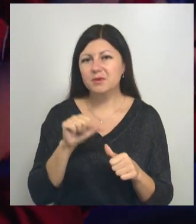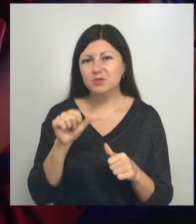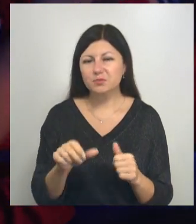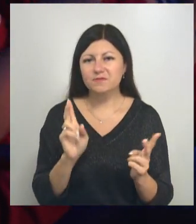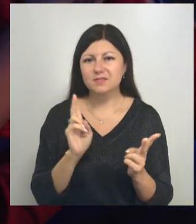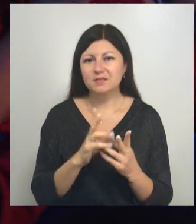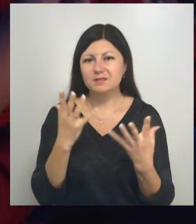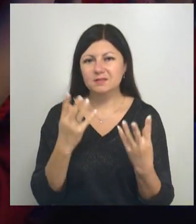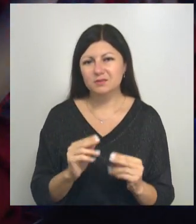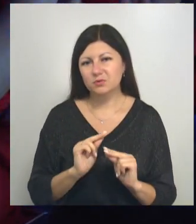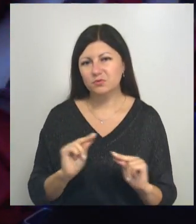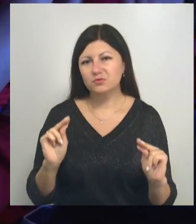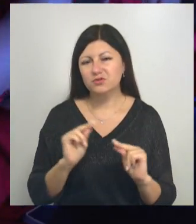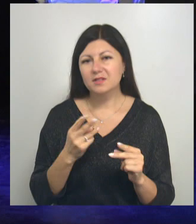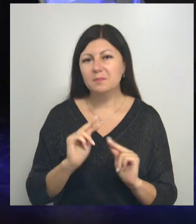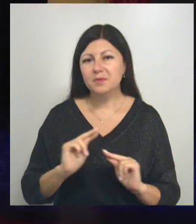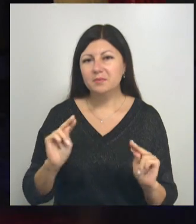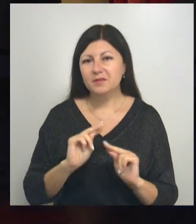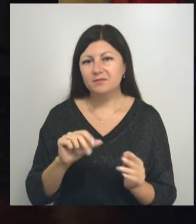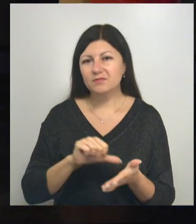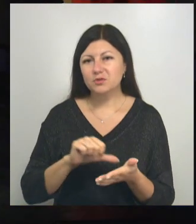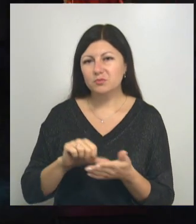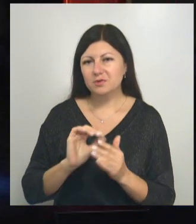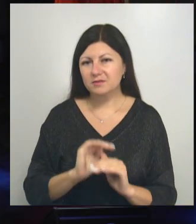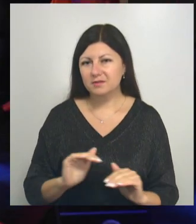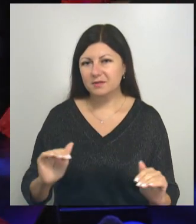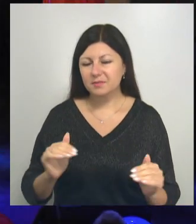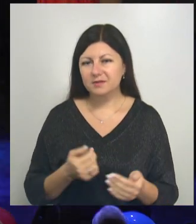встретили День учителя. Для преподавателей выступления ребят.